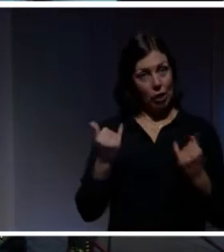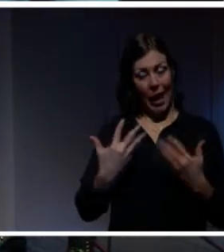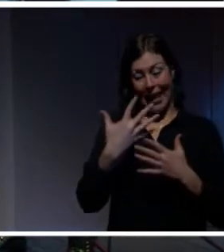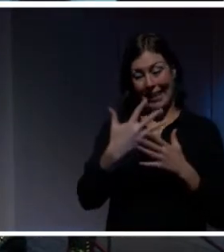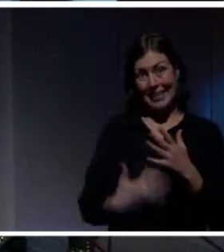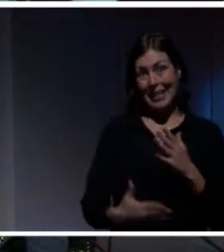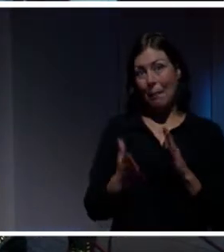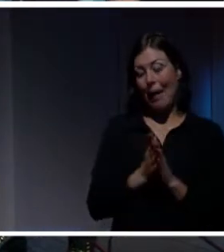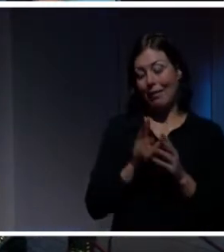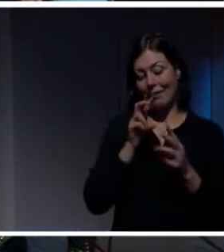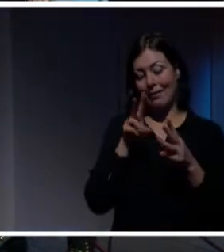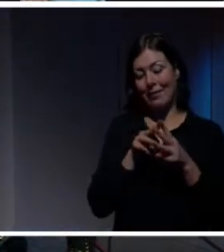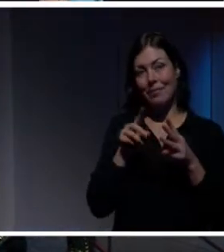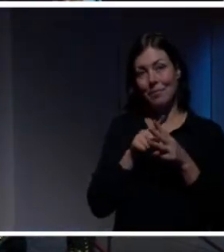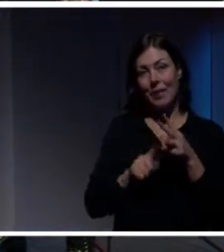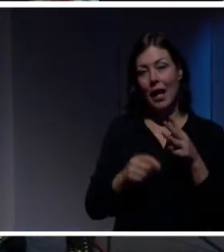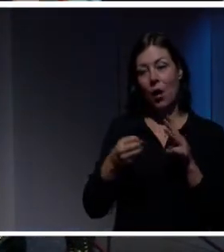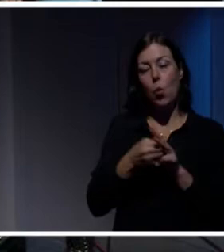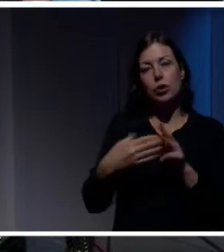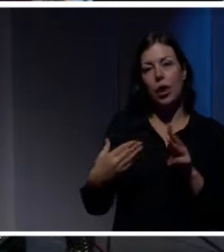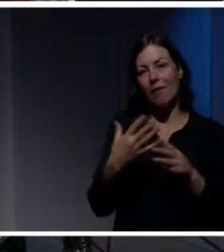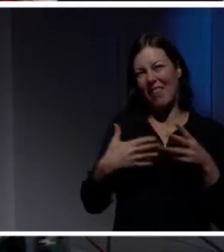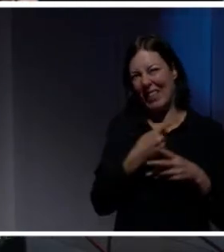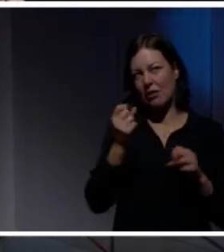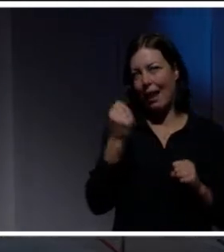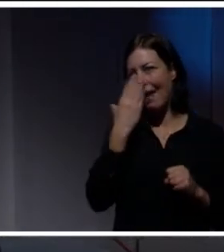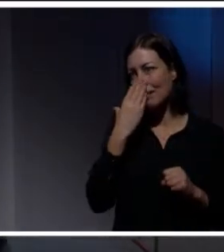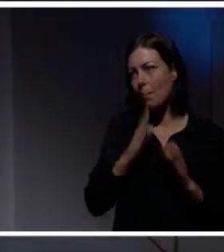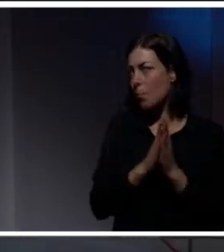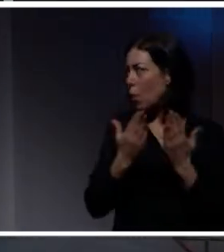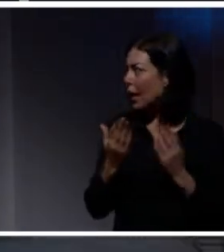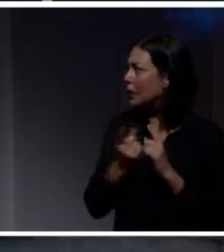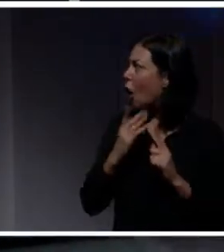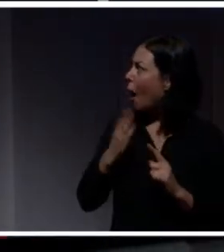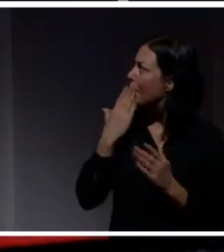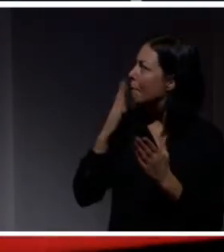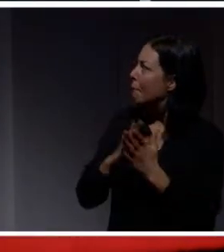Med tre anledningar till varför ni ska läsa våran bok. Jag tror också att vi kanske har en bild.